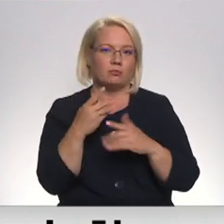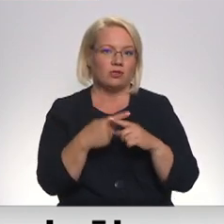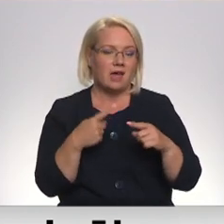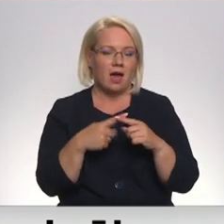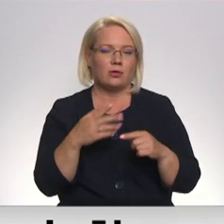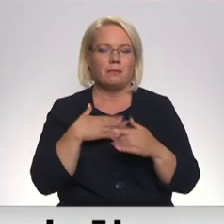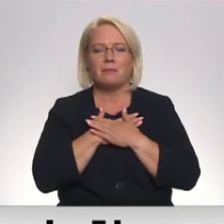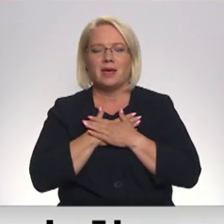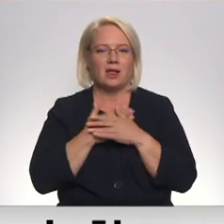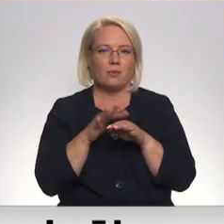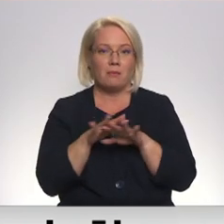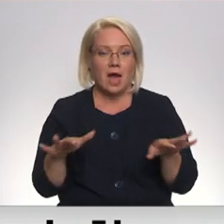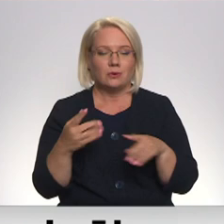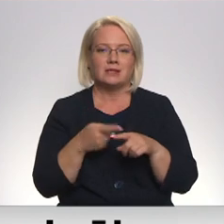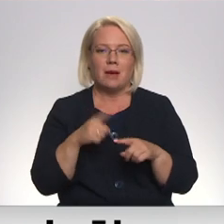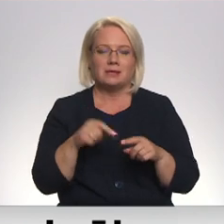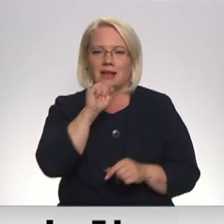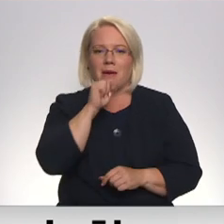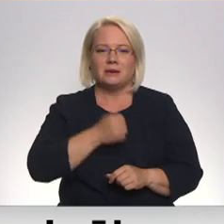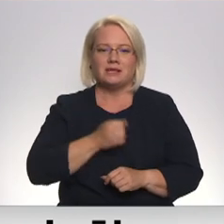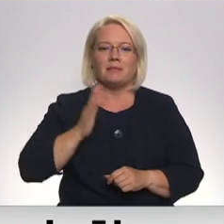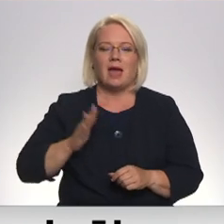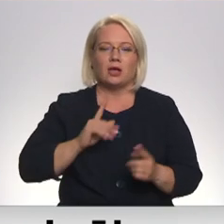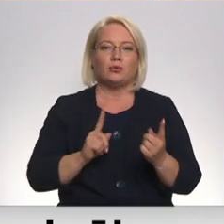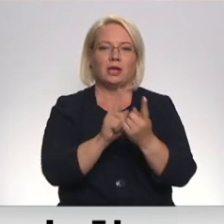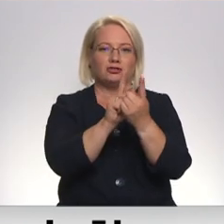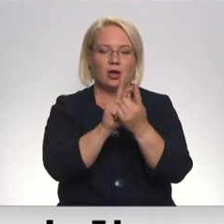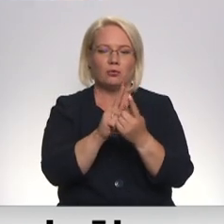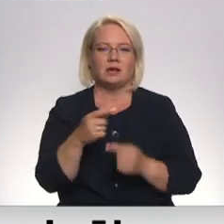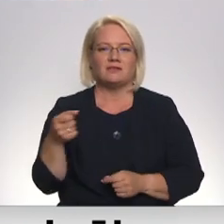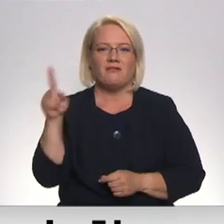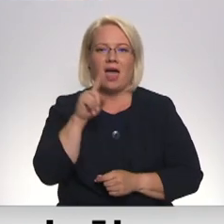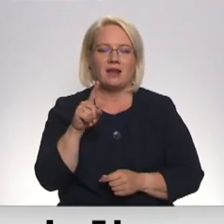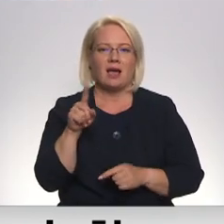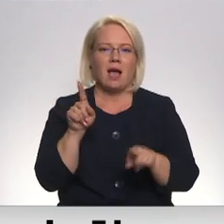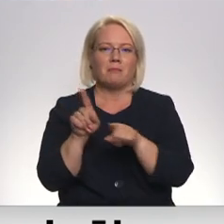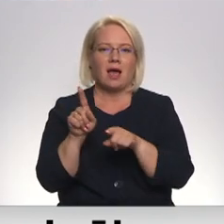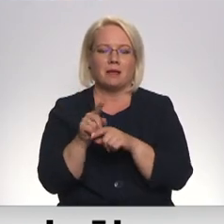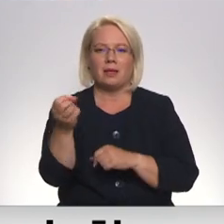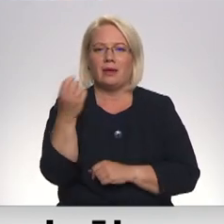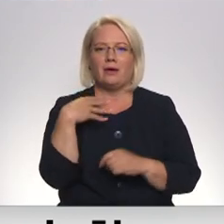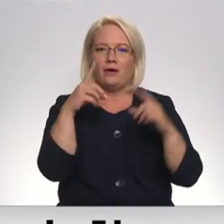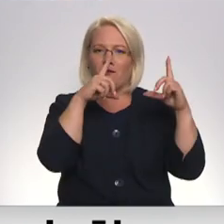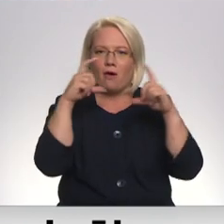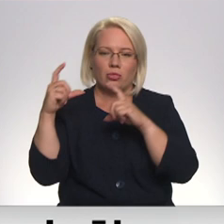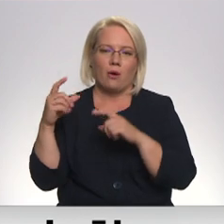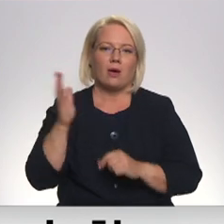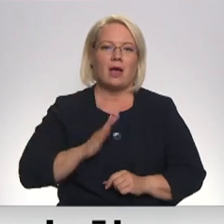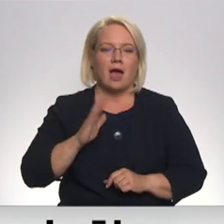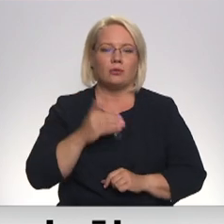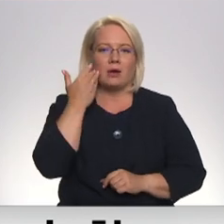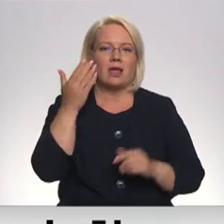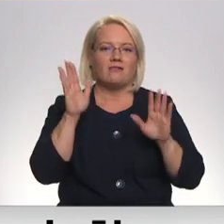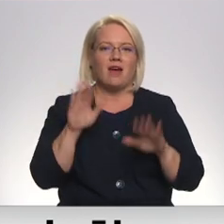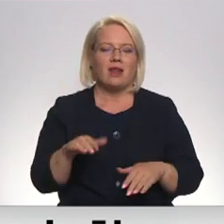Ļoti mīlu bērnus, tāpēc ar nepacietību gaidu tikšanos, pat gan trīs vairāk nekā ar brāļiem. Man atsūtīja fotografijas un gaidu, kad